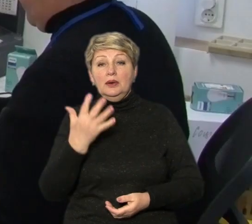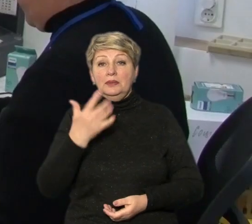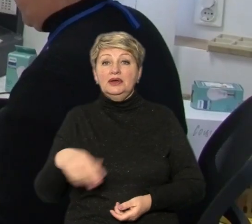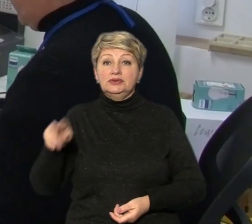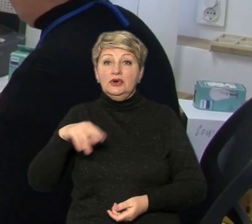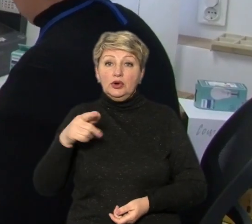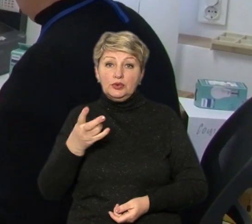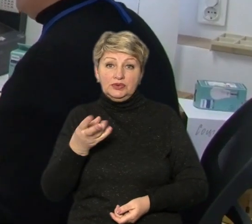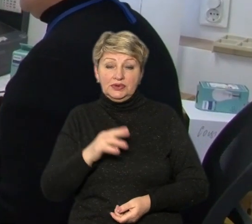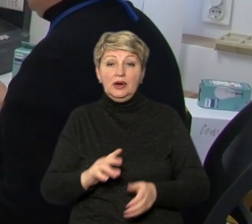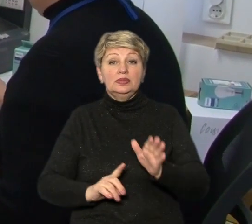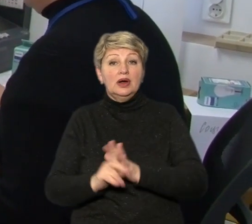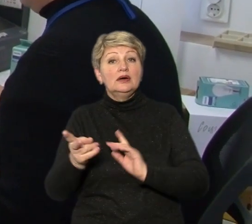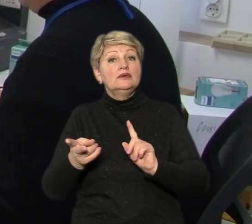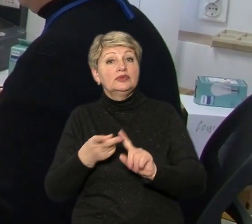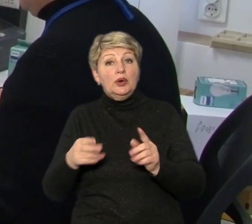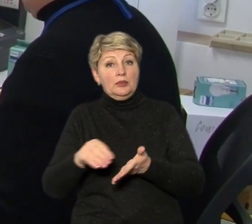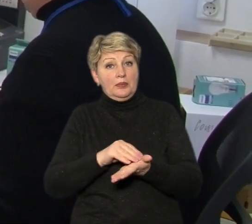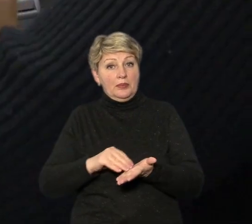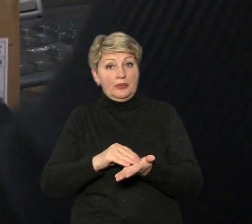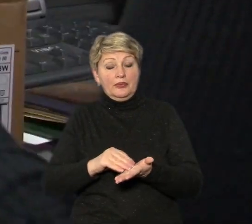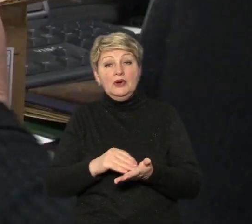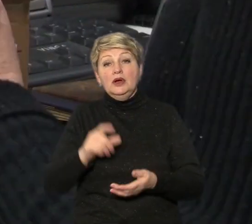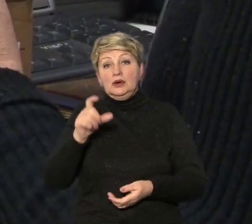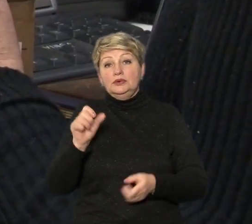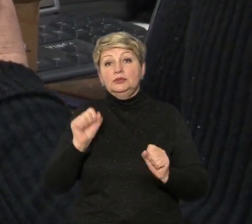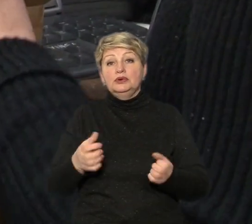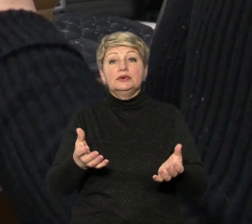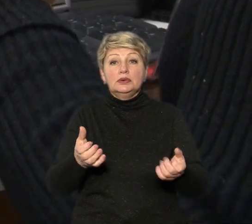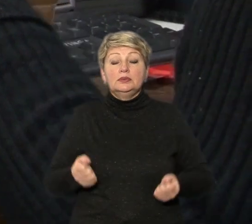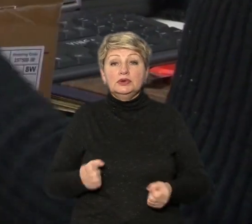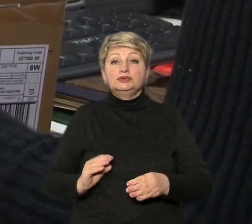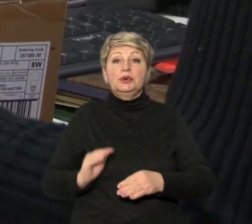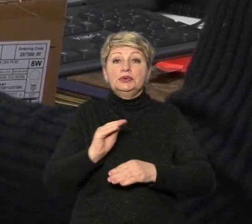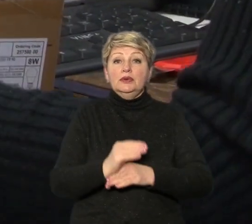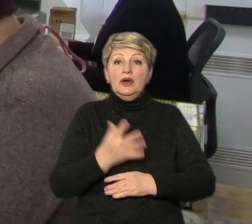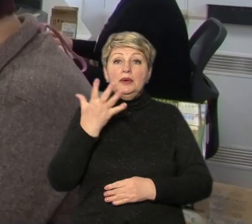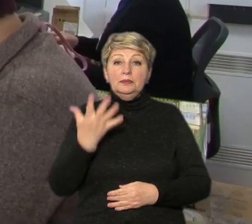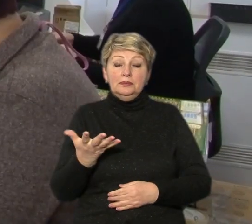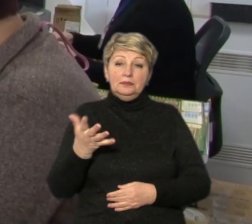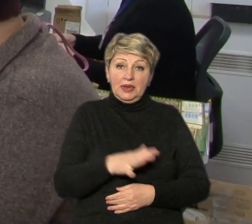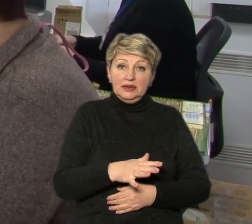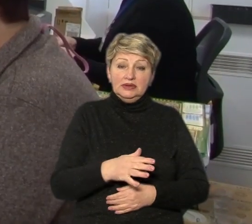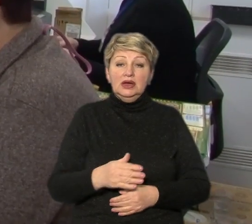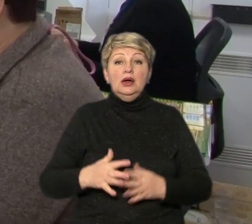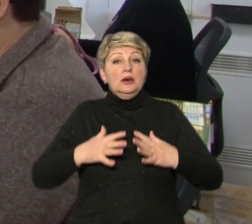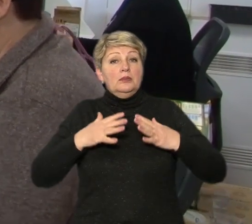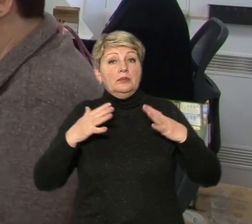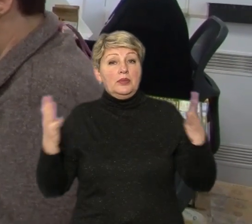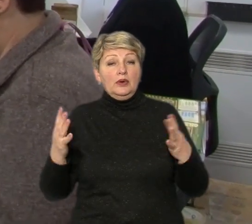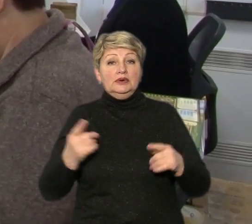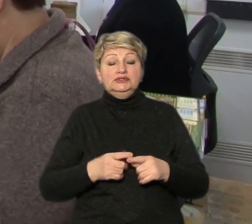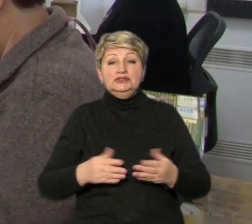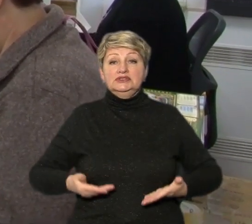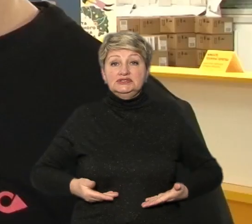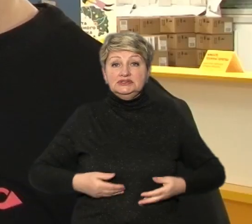Відтоді люди поважного віку можуть додатково отримати 5 лед-ламп. Найбільш активні, додає, жителі великих населених